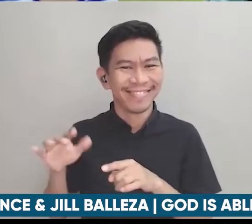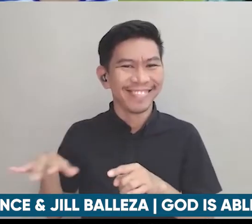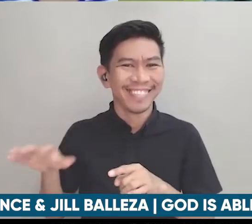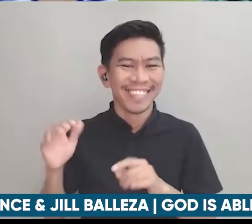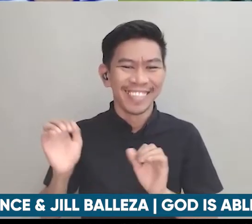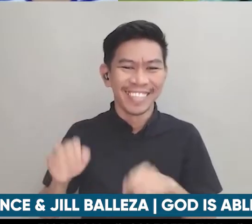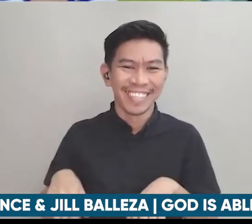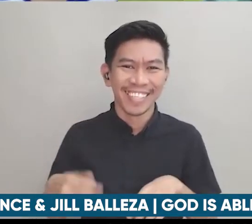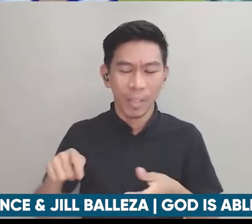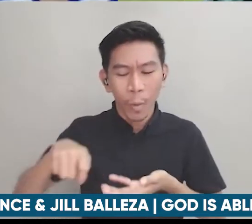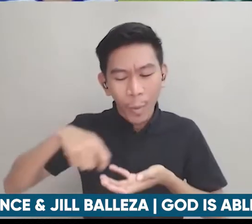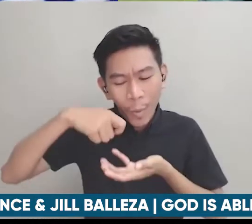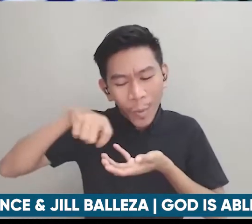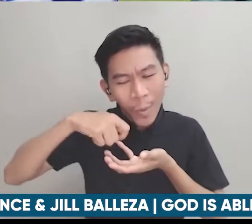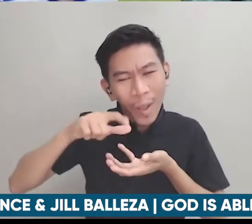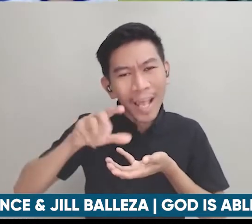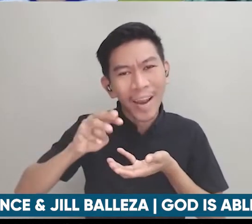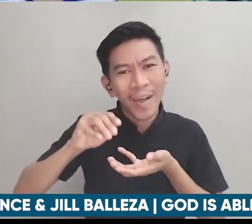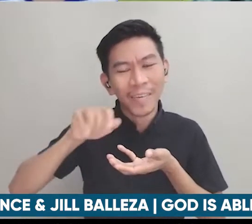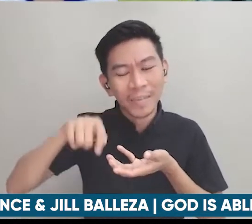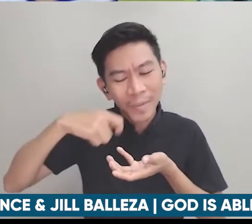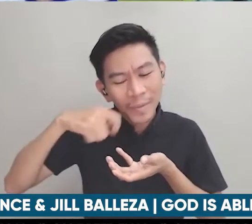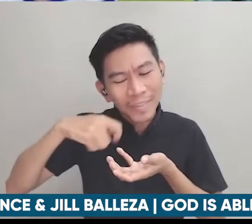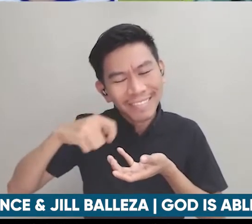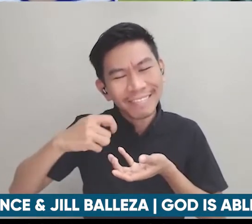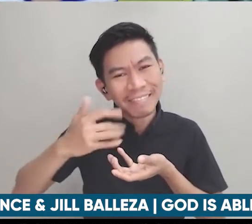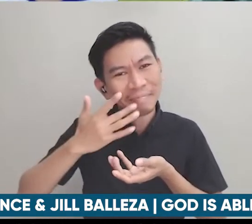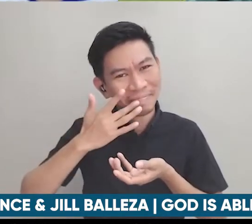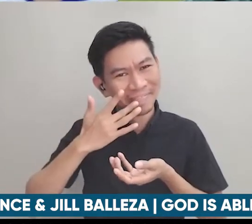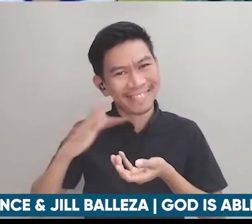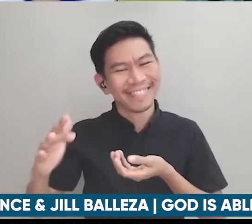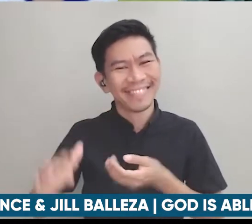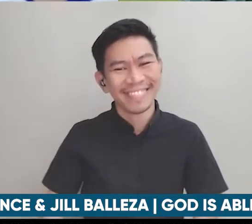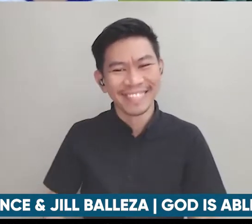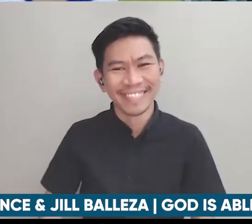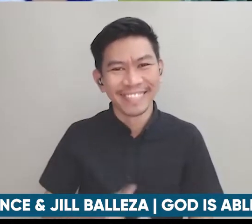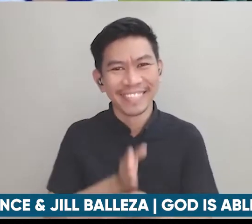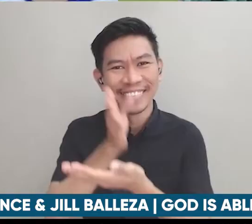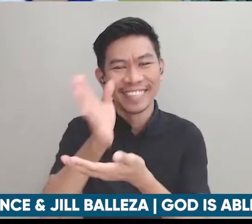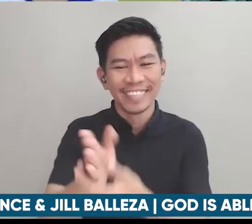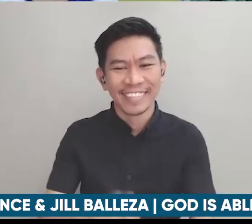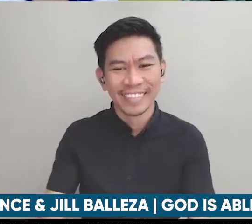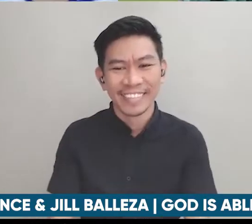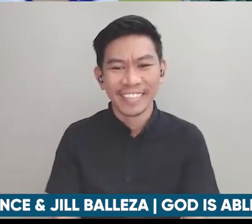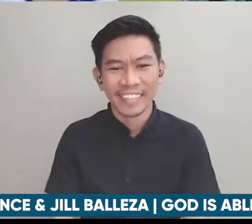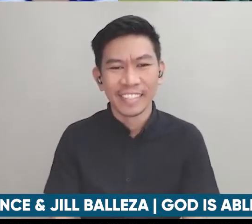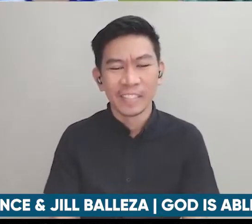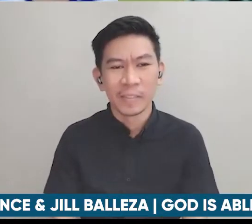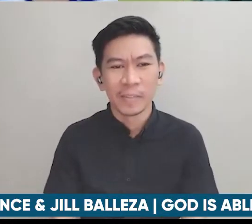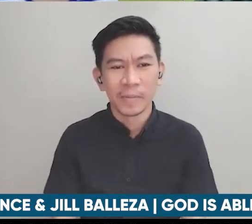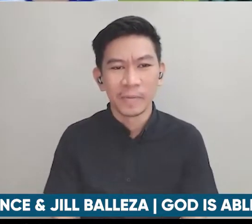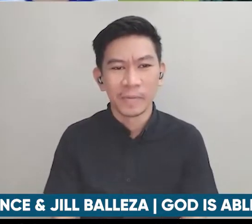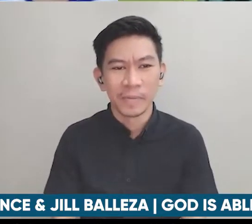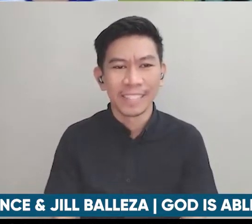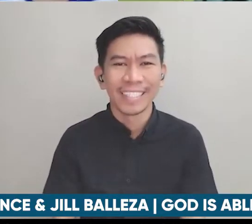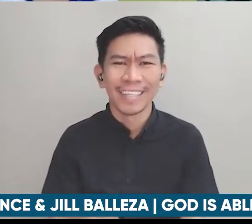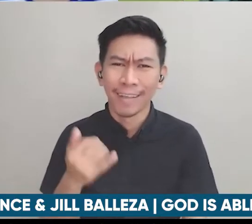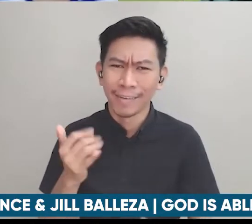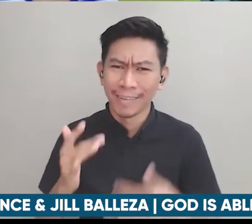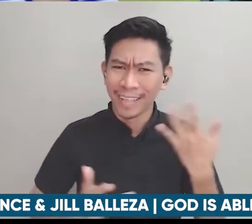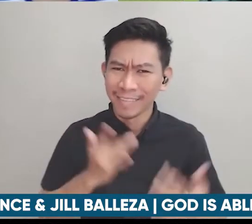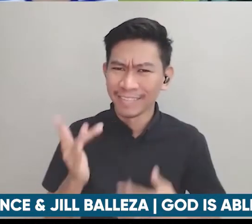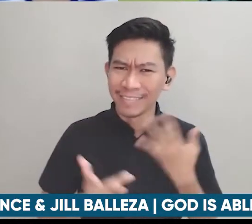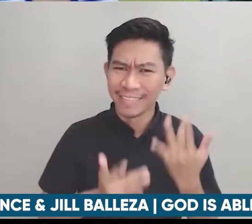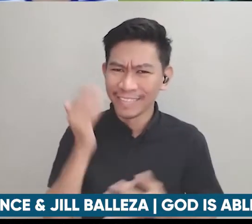inviting ourselves exciting pero mga kaagapay why am I chuckling like this with joy